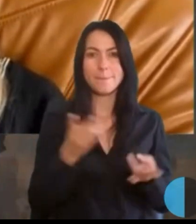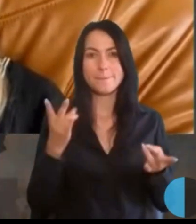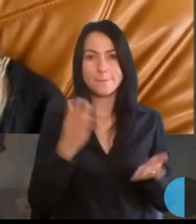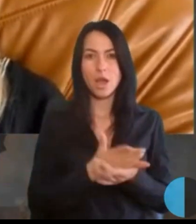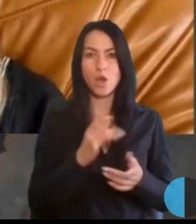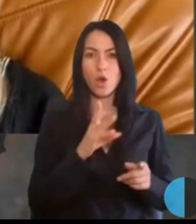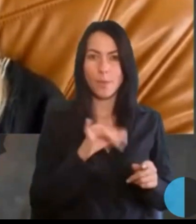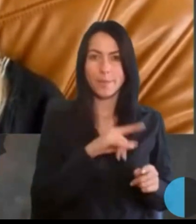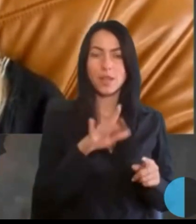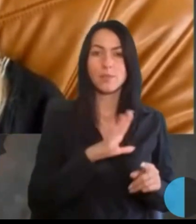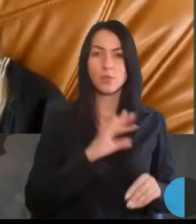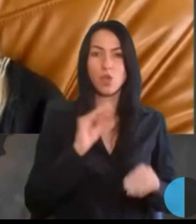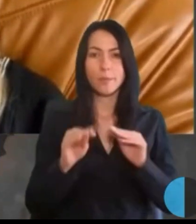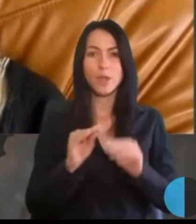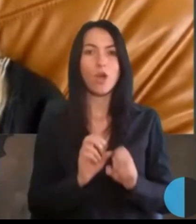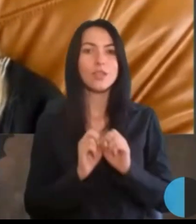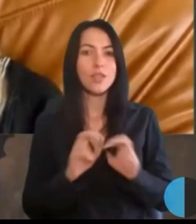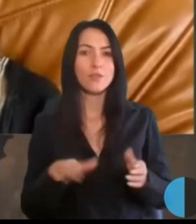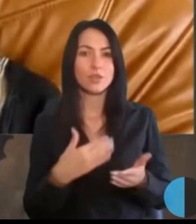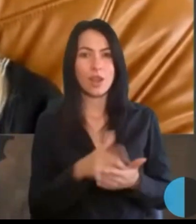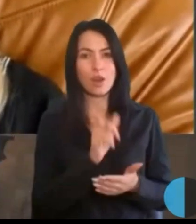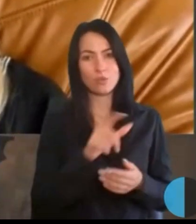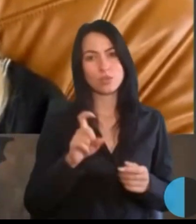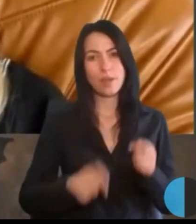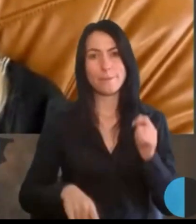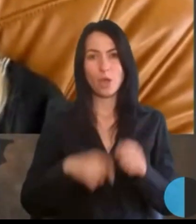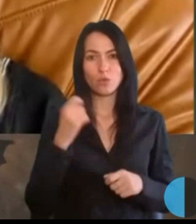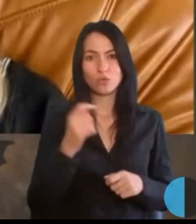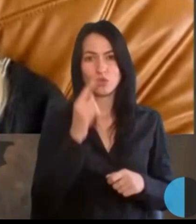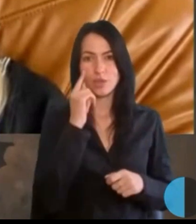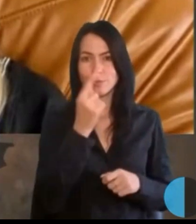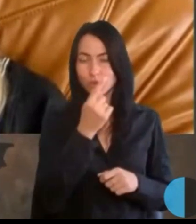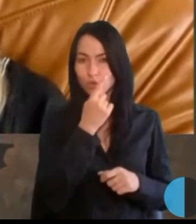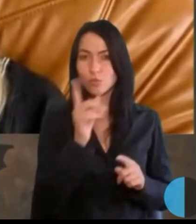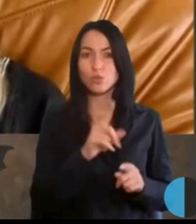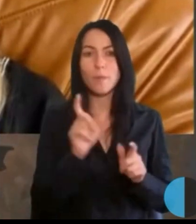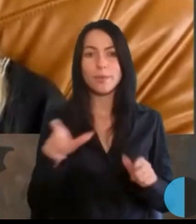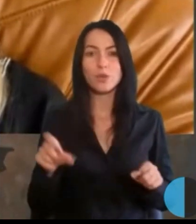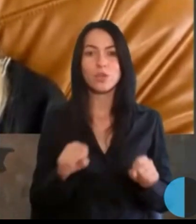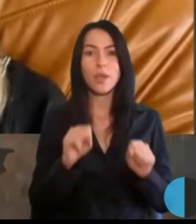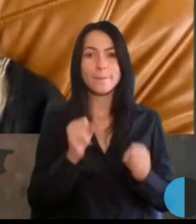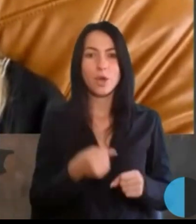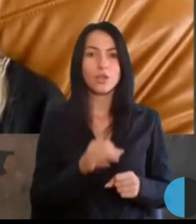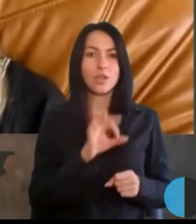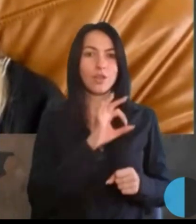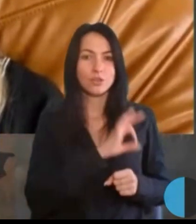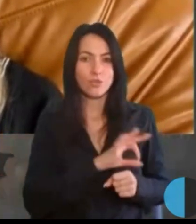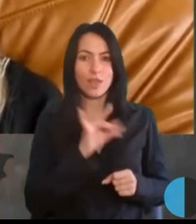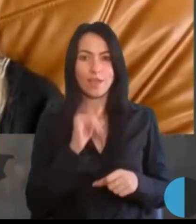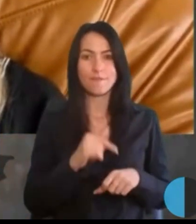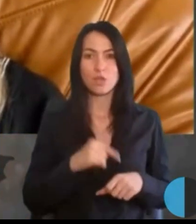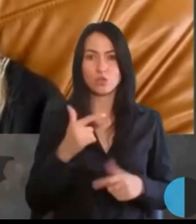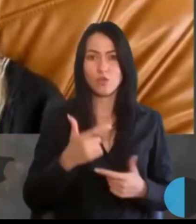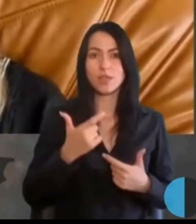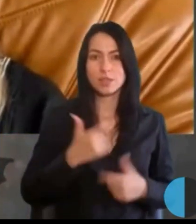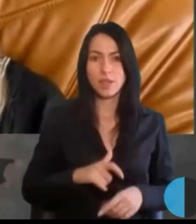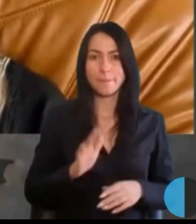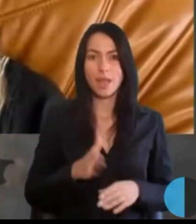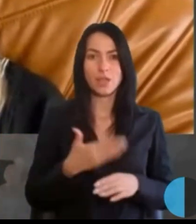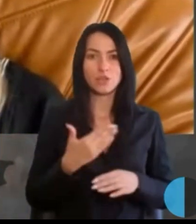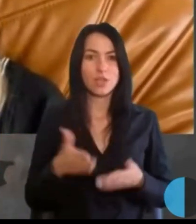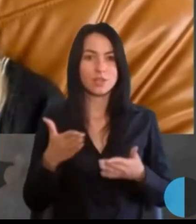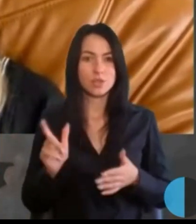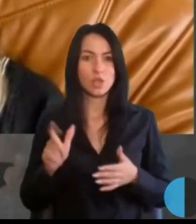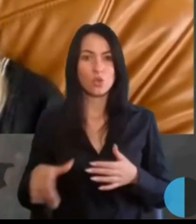обладнані однаково для людей з порушеним зором, для того, щоб люди могли користуватися і відчувати себе частиною суспільства. Поки